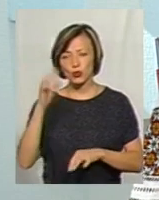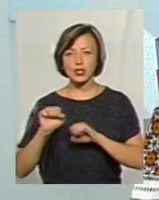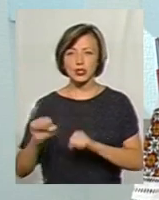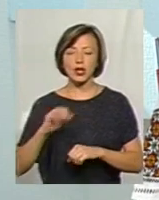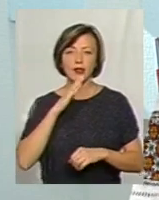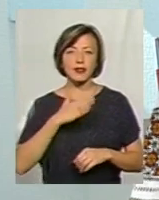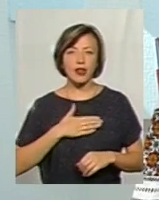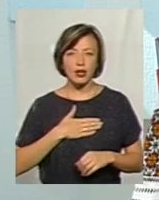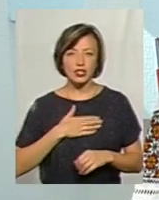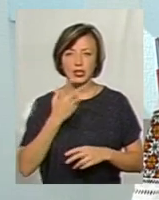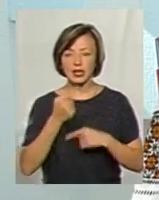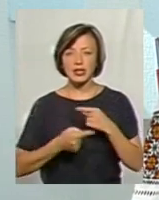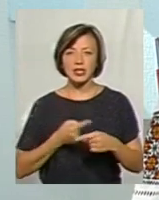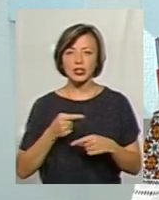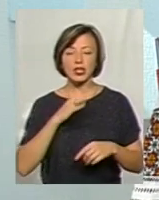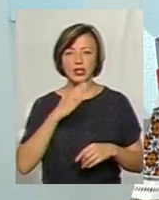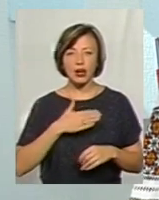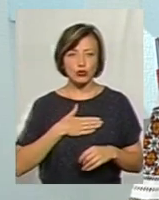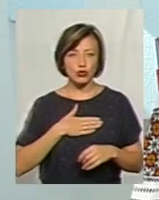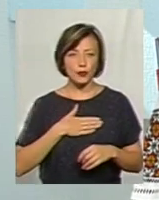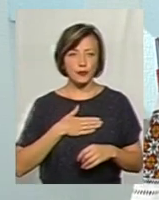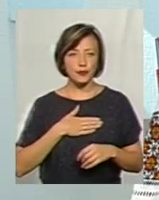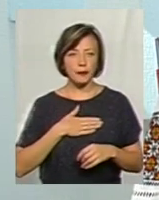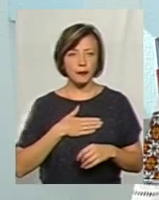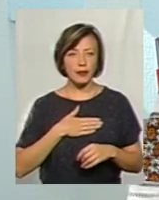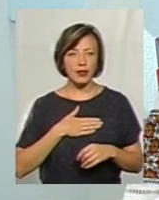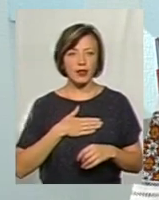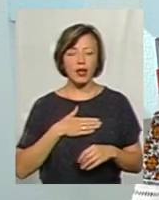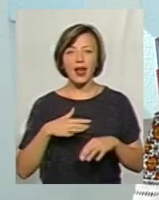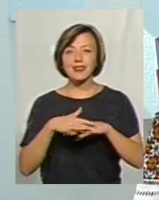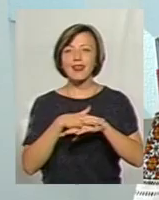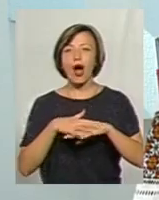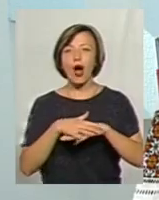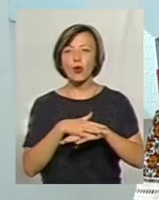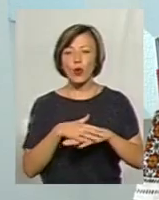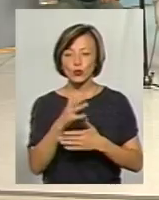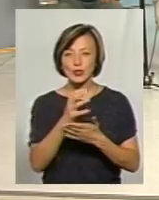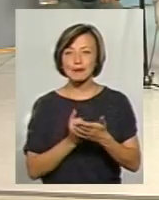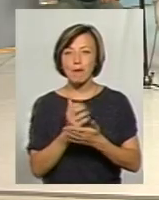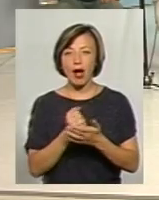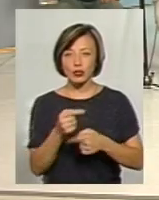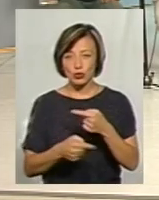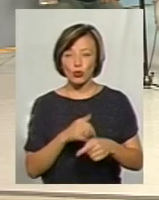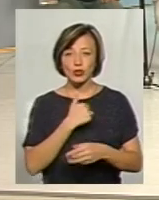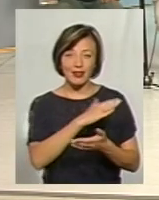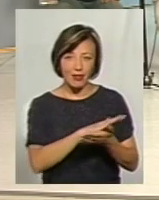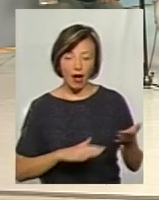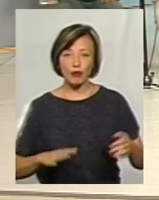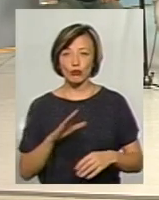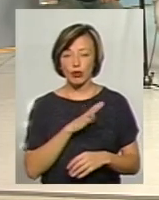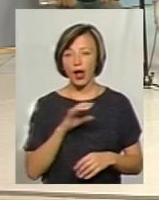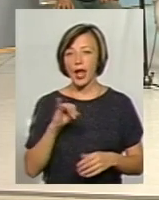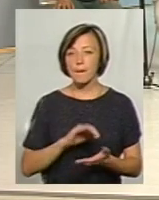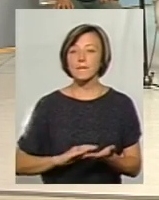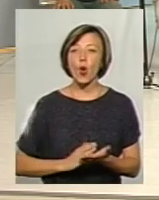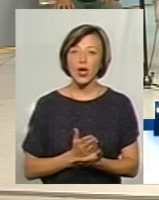наші традиції і нашу народну спадщину, хочеться її, щоб вона далі була, і